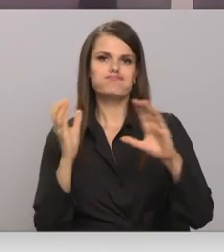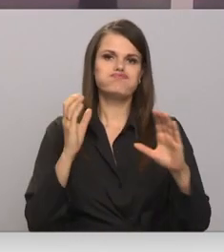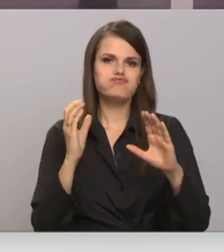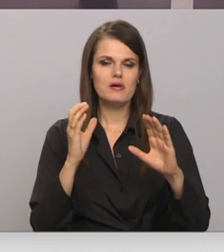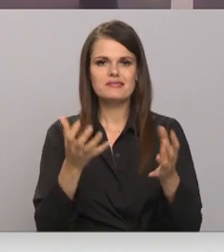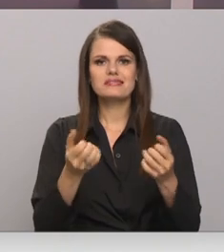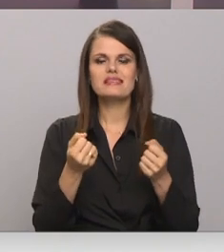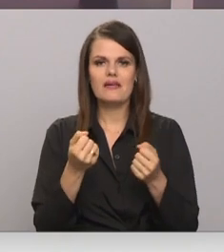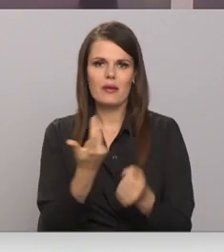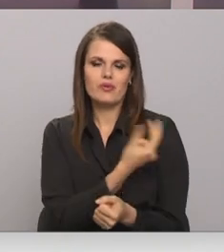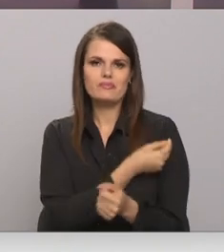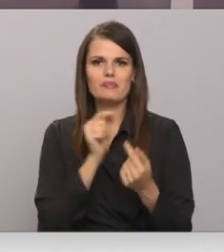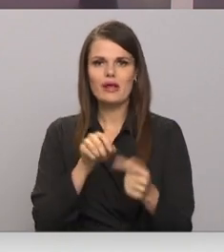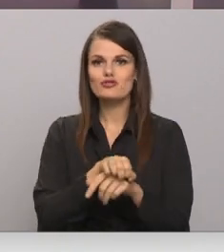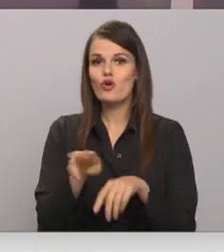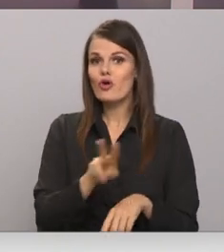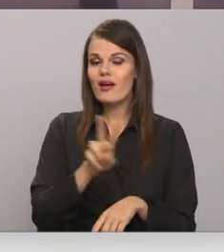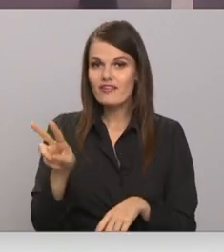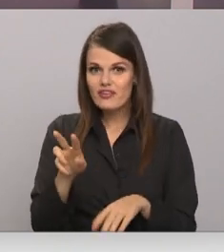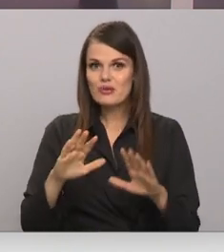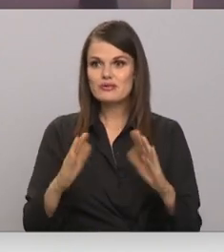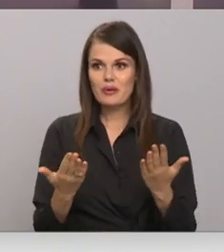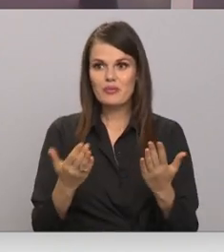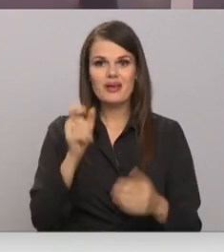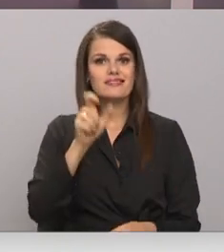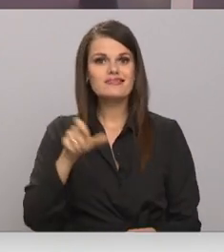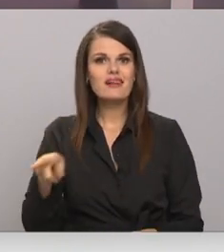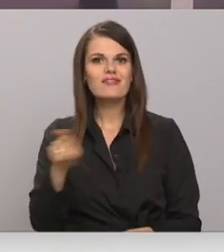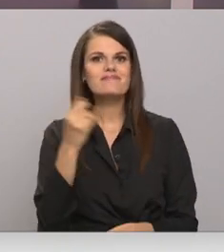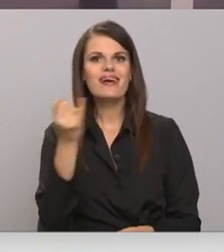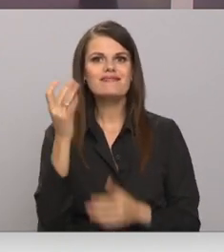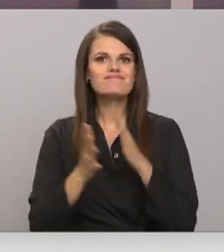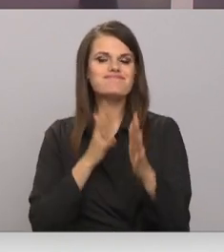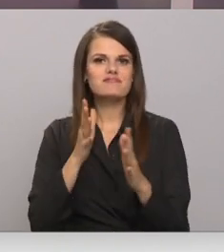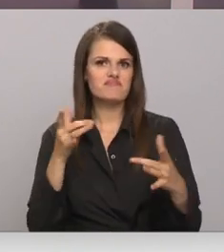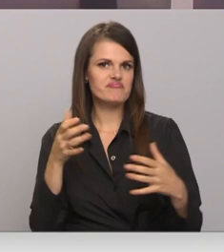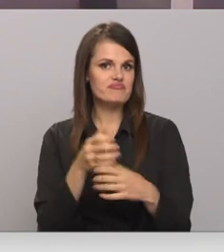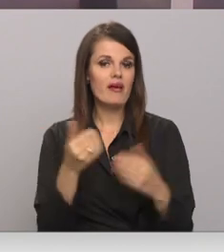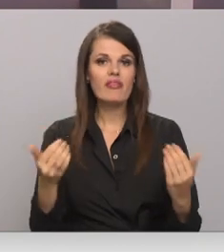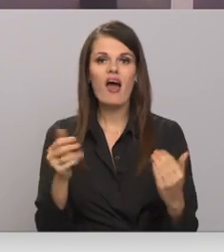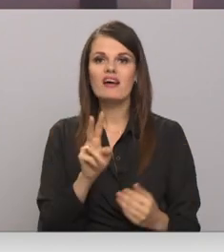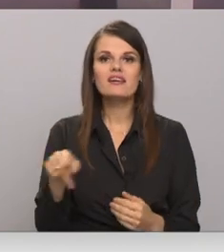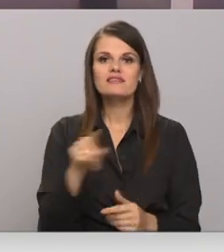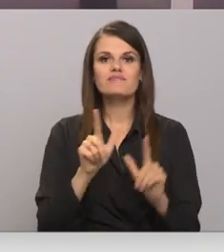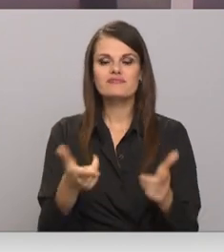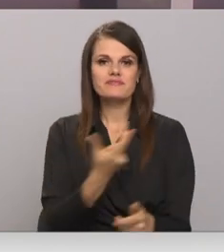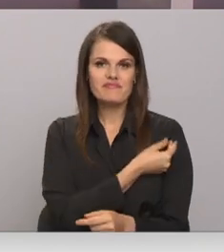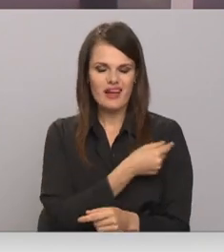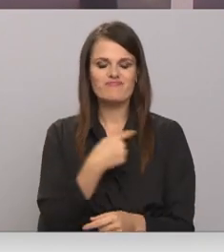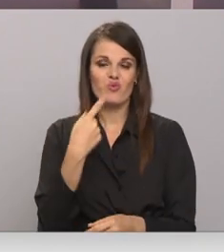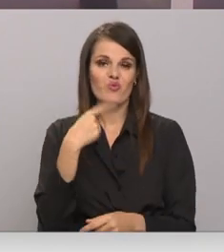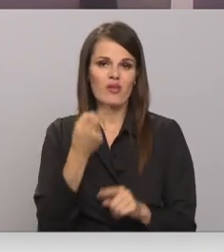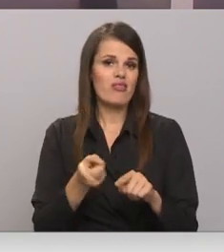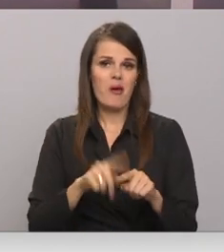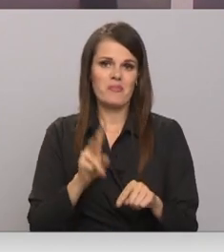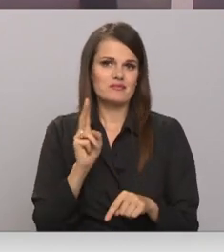punktos saņemtu poti pret Covid-19. Tomēr iedzīvotāji interesi sarūk. Tie, kuri pašlaik izvēlas vakcinēties, atzīst, ka to dara tikai